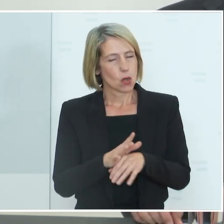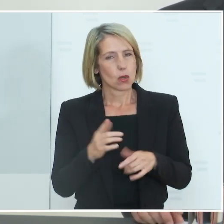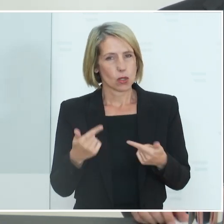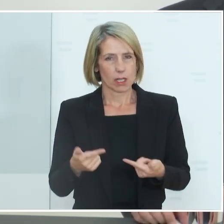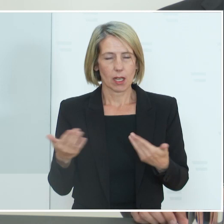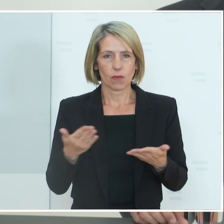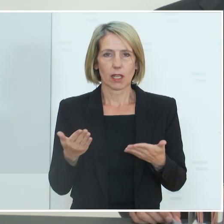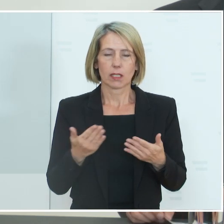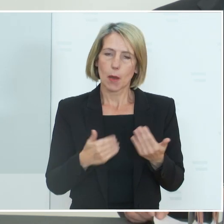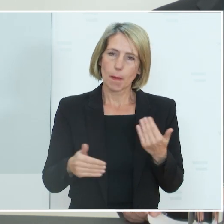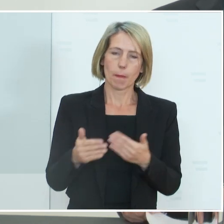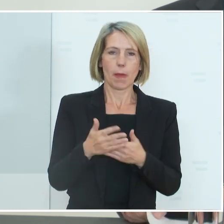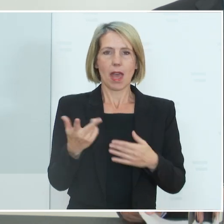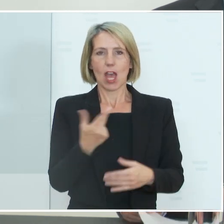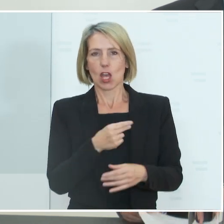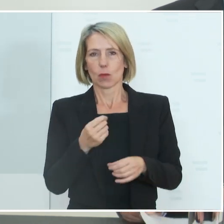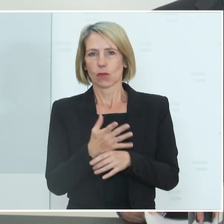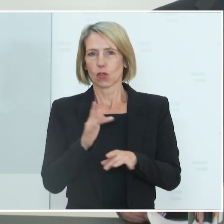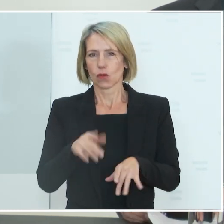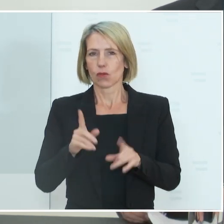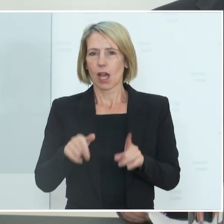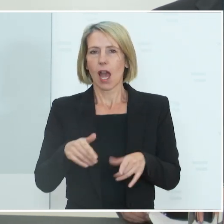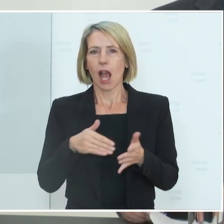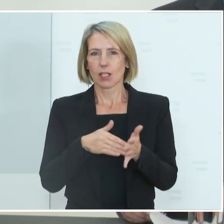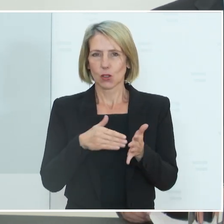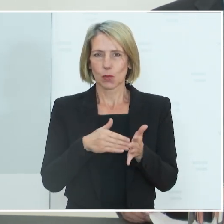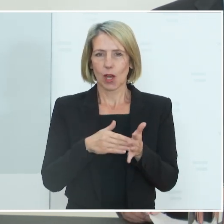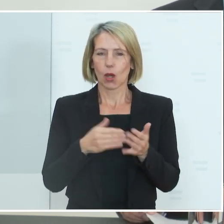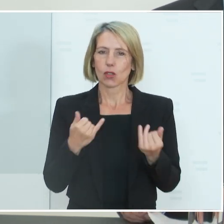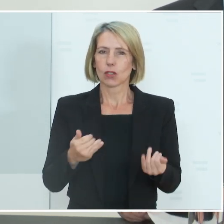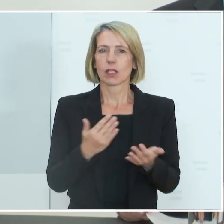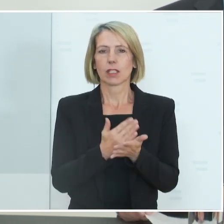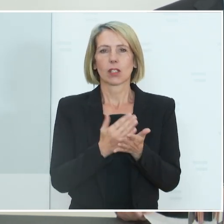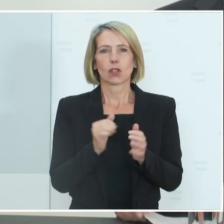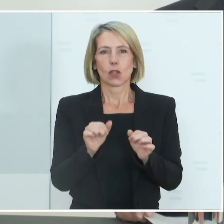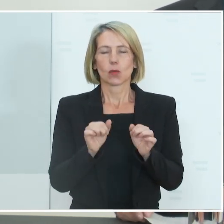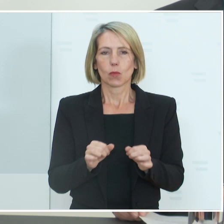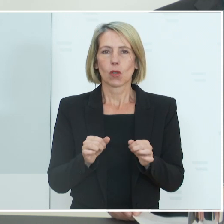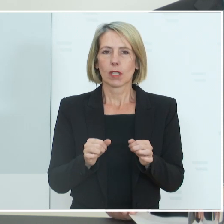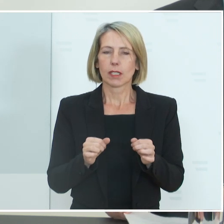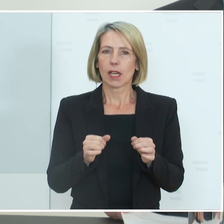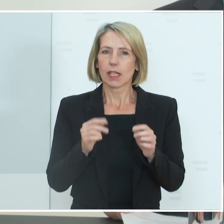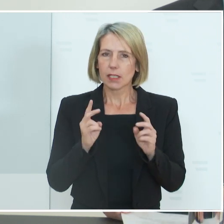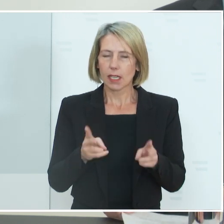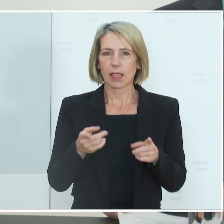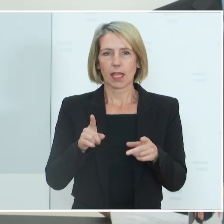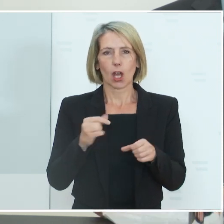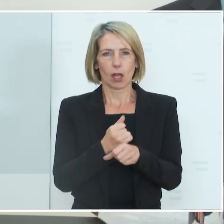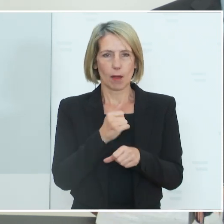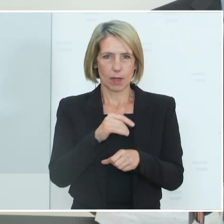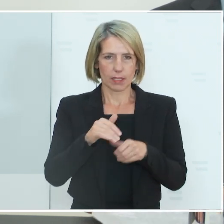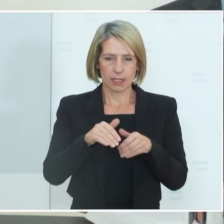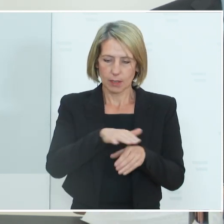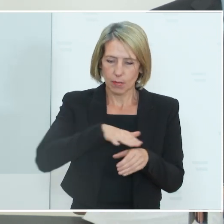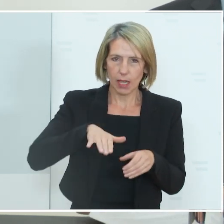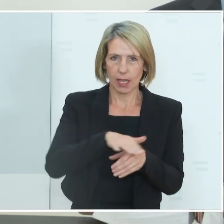als ausreichend Impfstoff zu verfügen, ist es nun höchst an der Zeit, gleichzuziehen und auch den Arbeitssektor mit einzubeziehen.